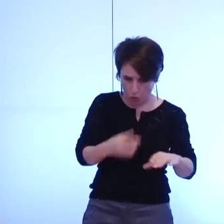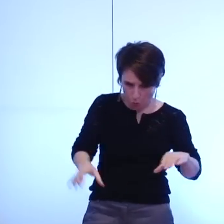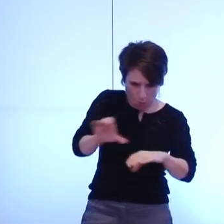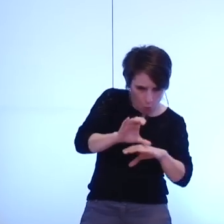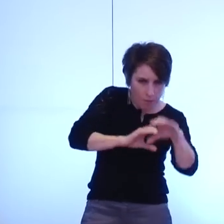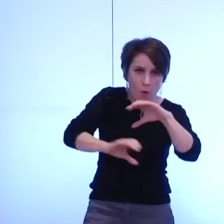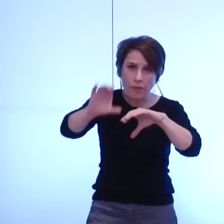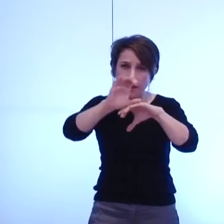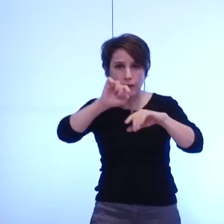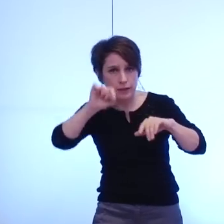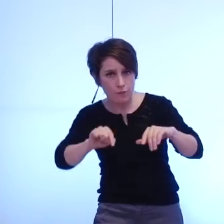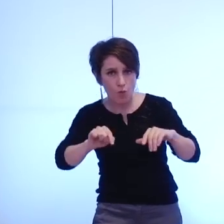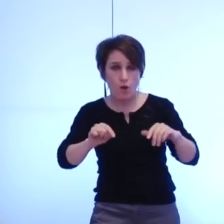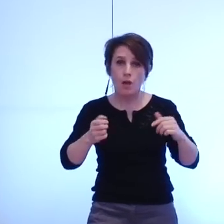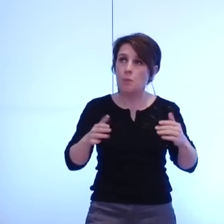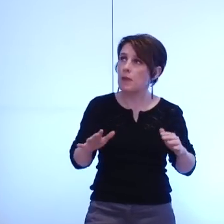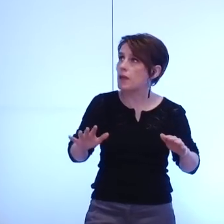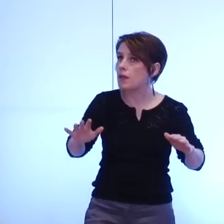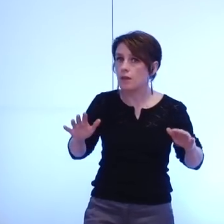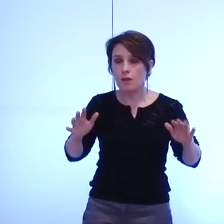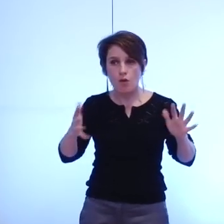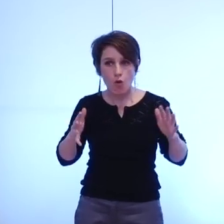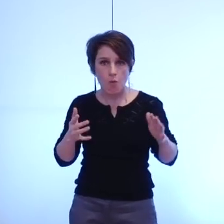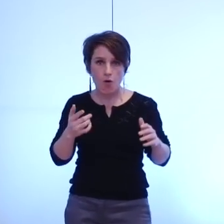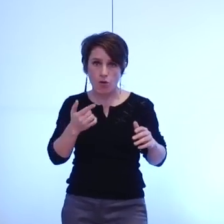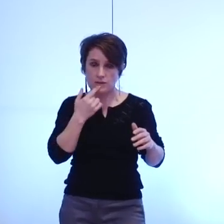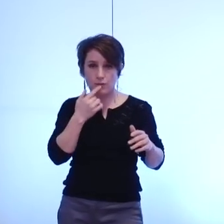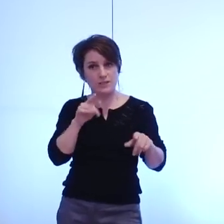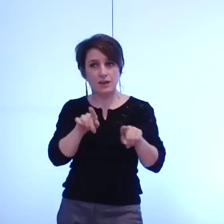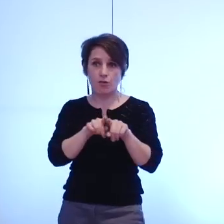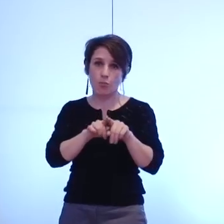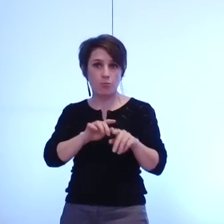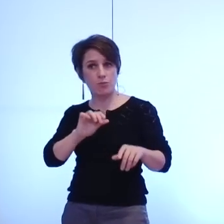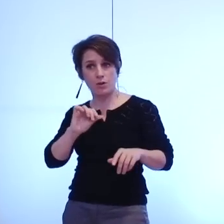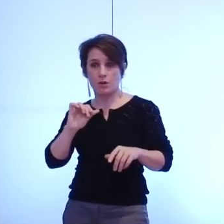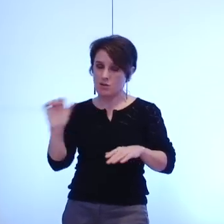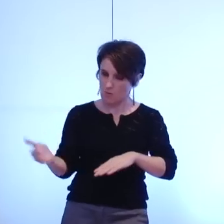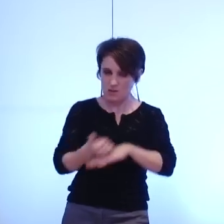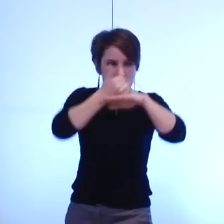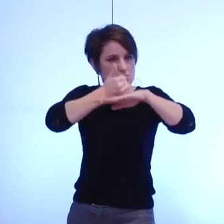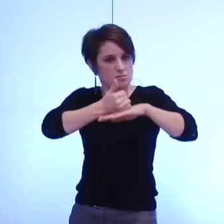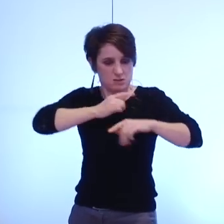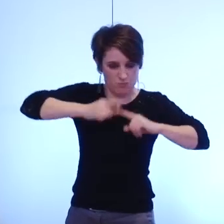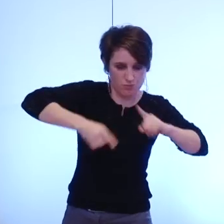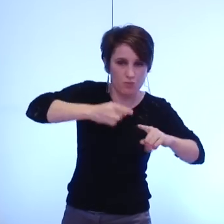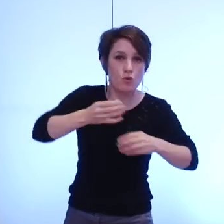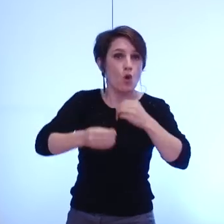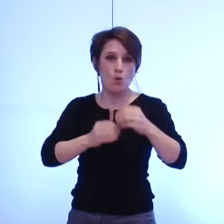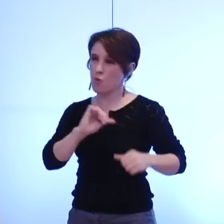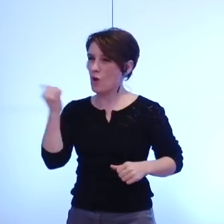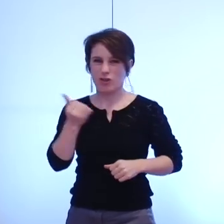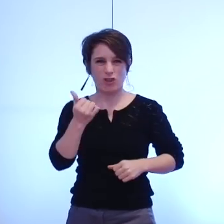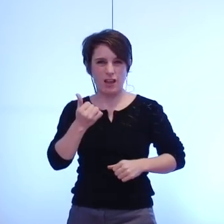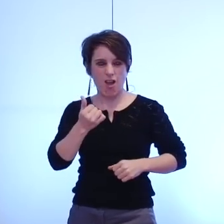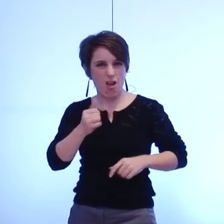par la concentration des pouvoirs soit par la logique de guichet mais quelle vision misérabiliste de la vie démocratique